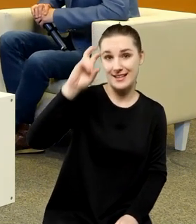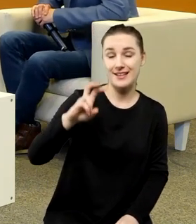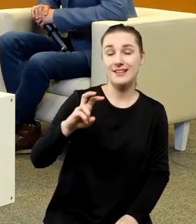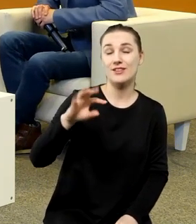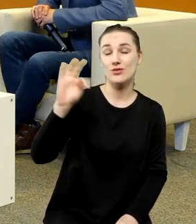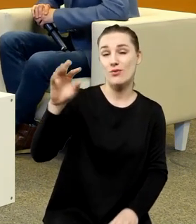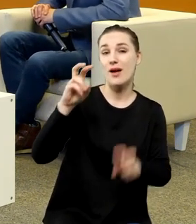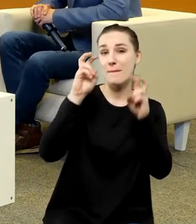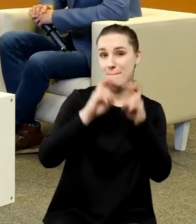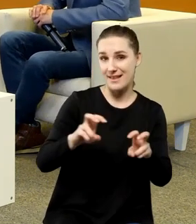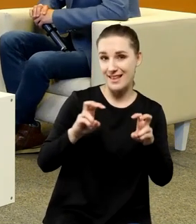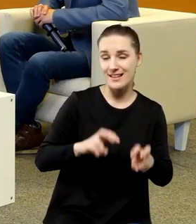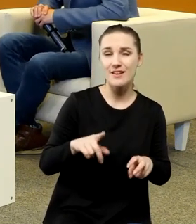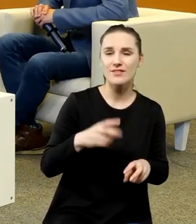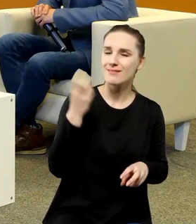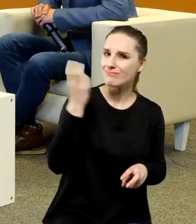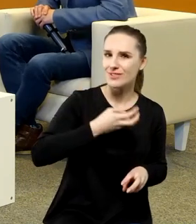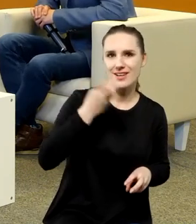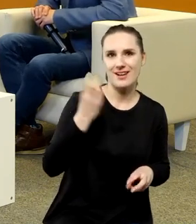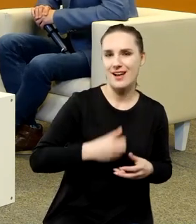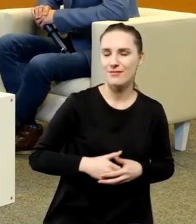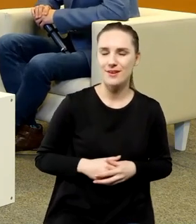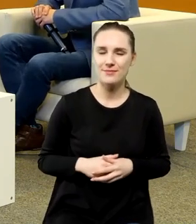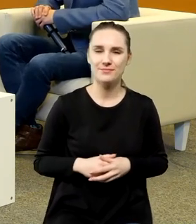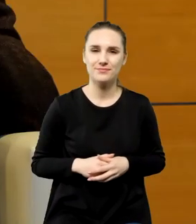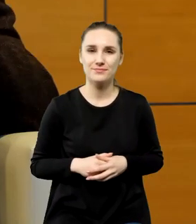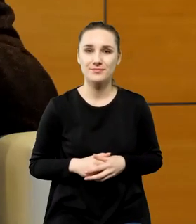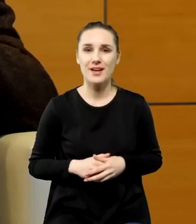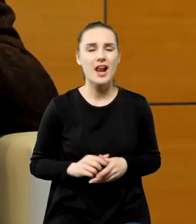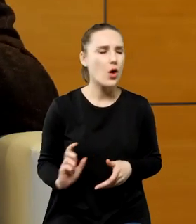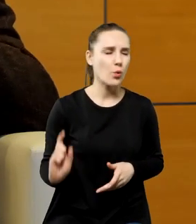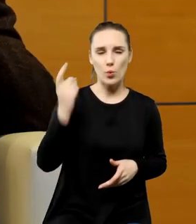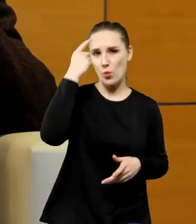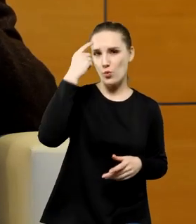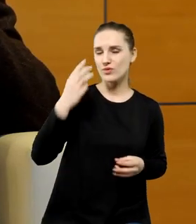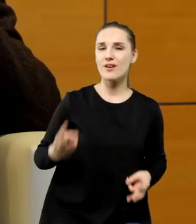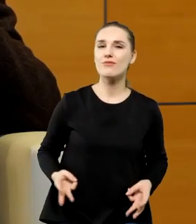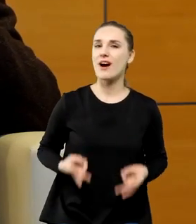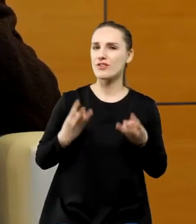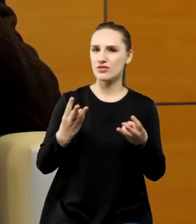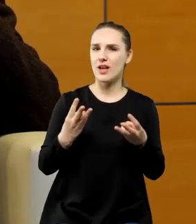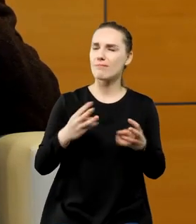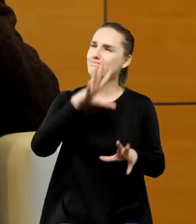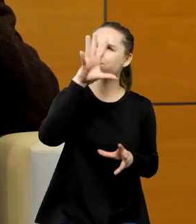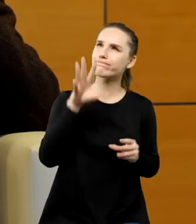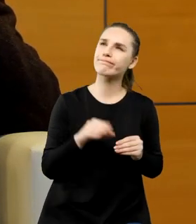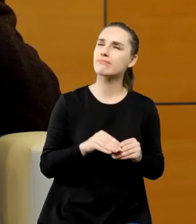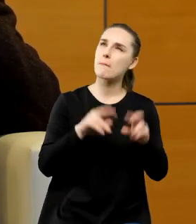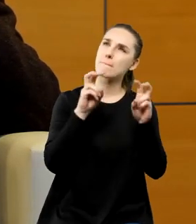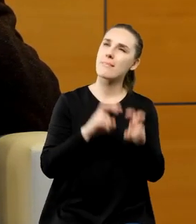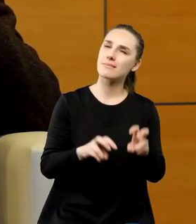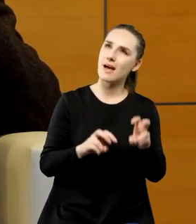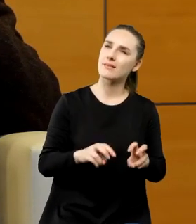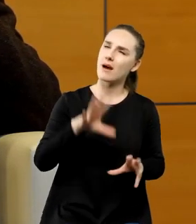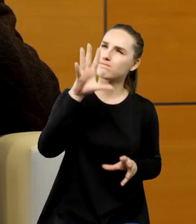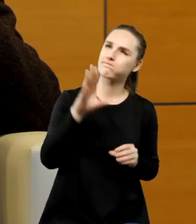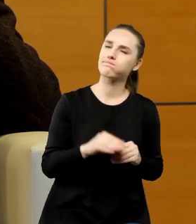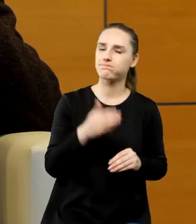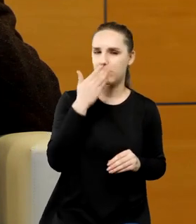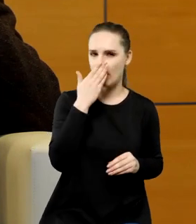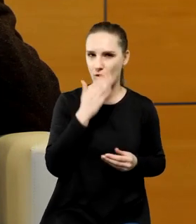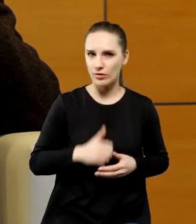anegdotyczną bardzo interesującą ale głównym takim wnioskiem z tych badań to